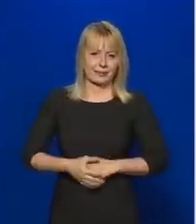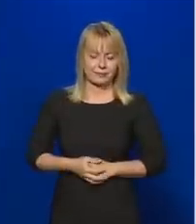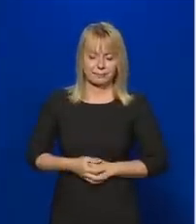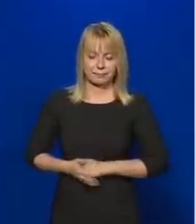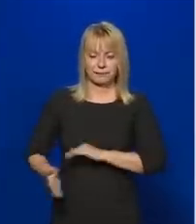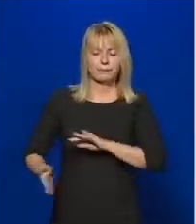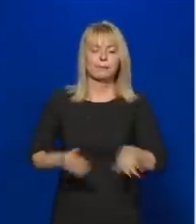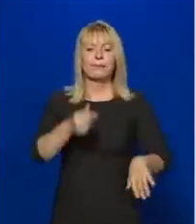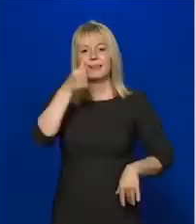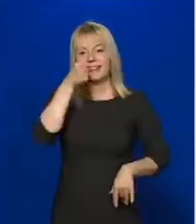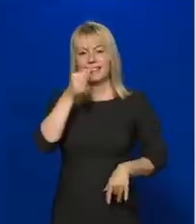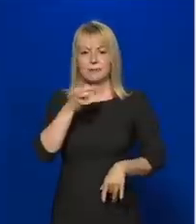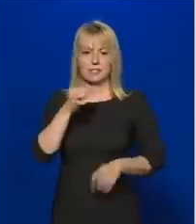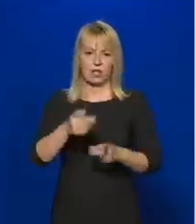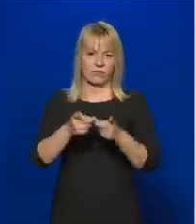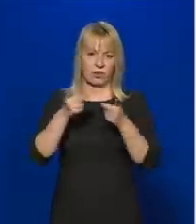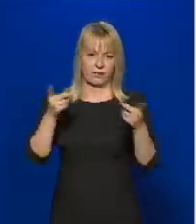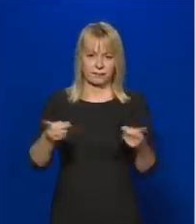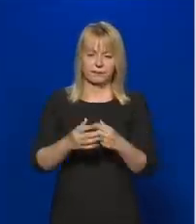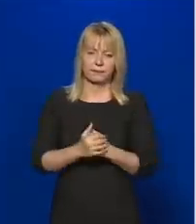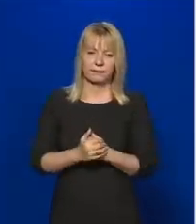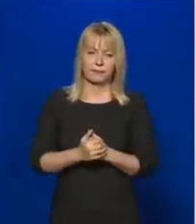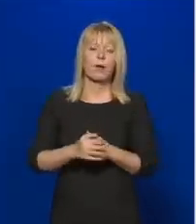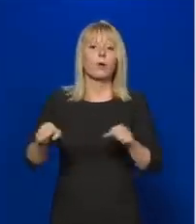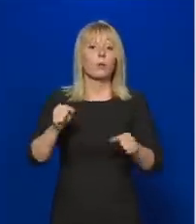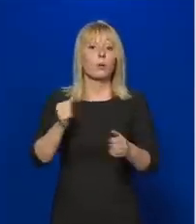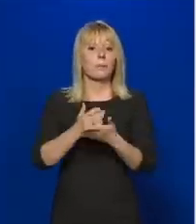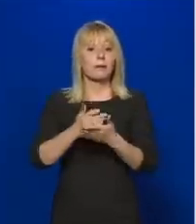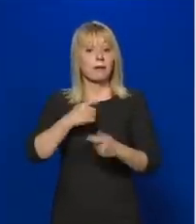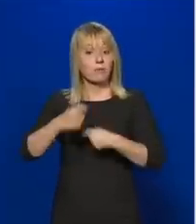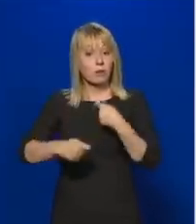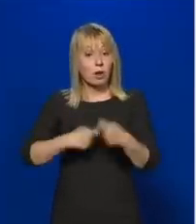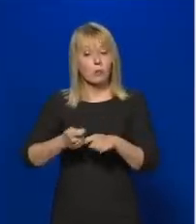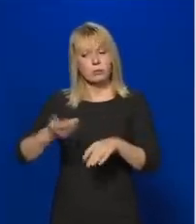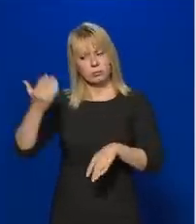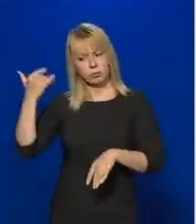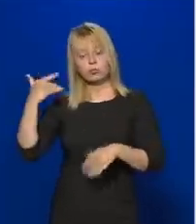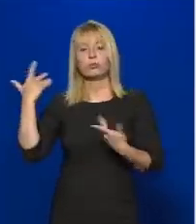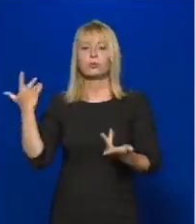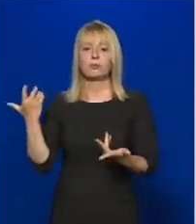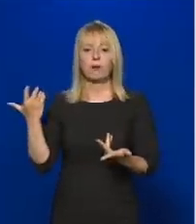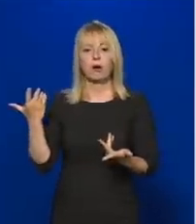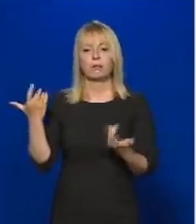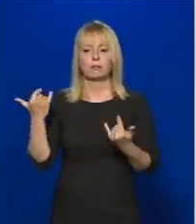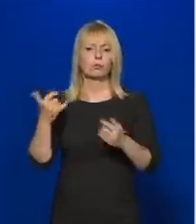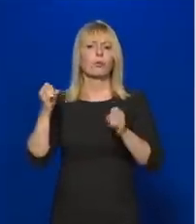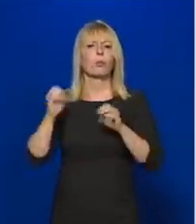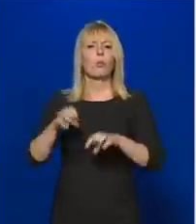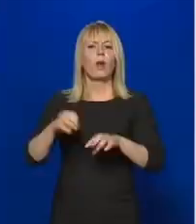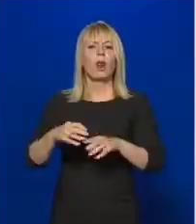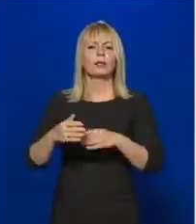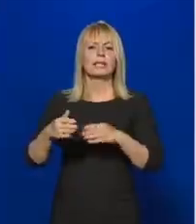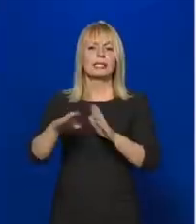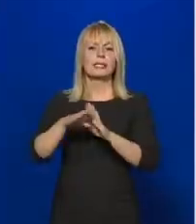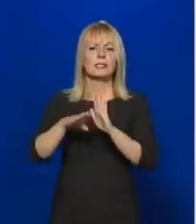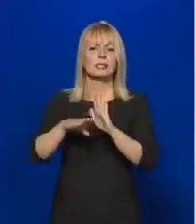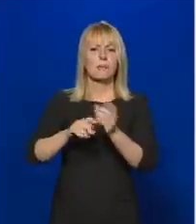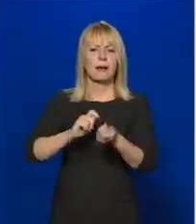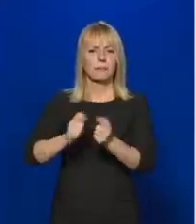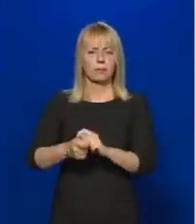Népszavak kérdései következnek. A kormány foglalkozott-e most, vagy az elmúlt hetekben hulladékos szabálymódosításokkal, például a